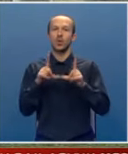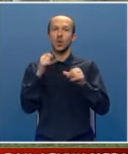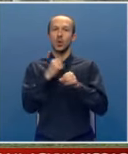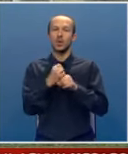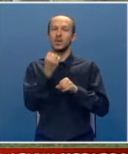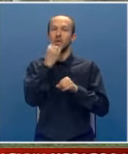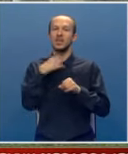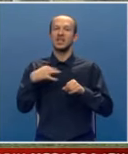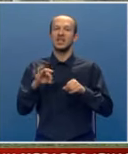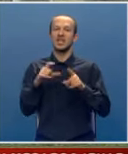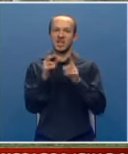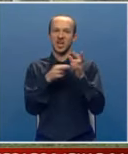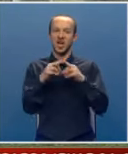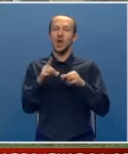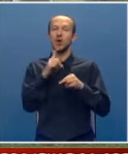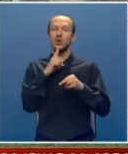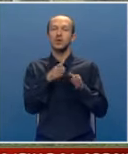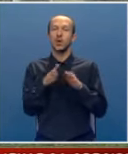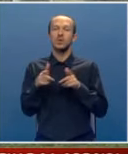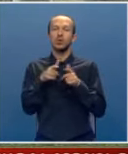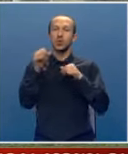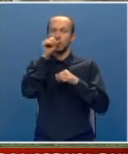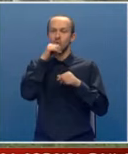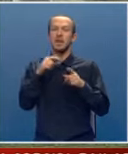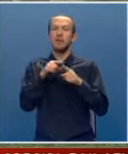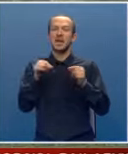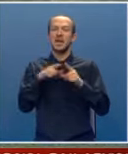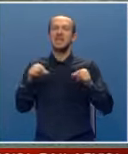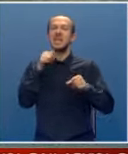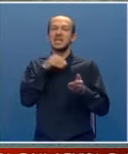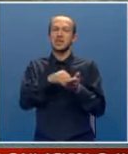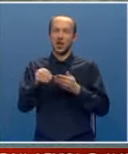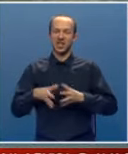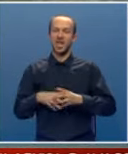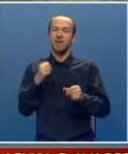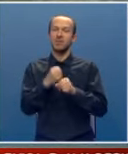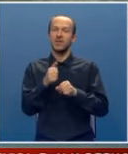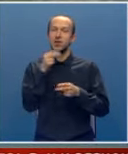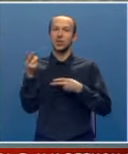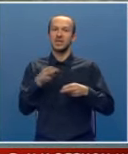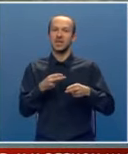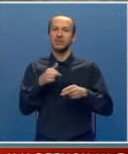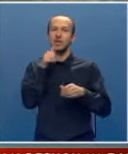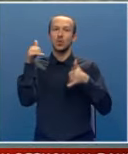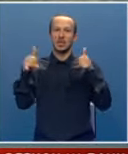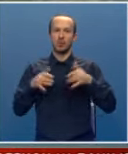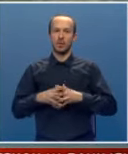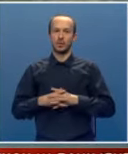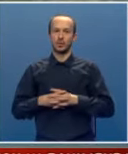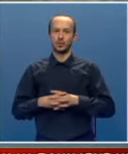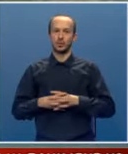rad privredne jedinice Drina, koje se, osim uzgoja stoke, peradi i zemljoradnje, bavio ugostiteljstvom i turizmom.